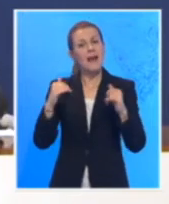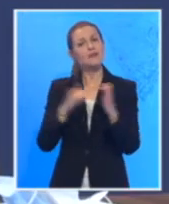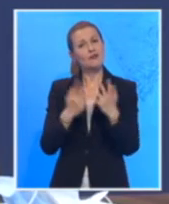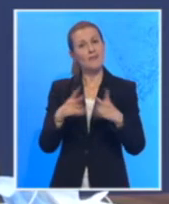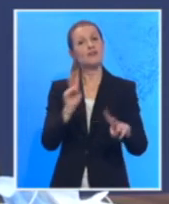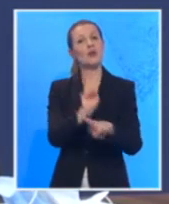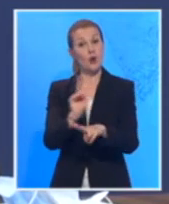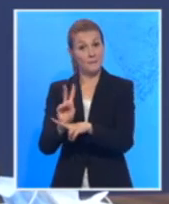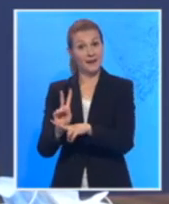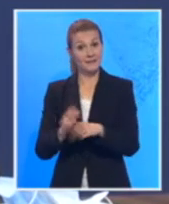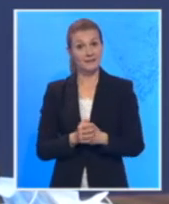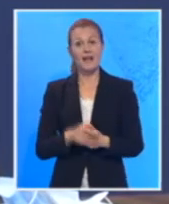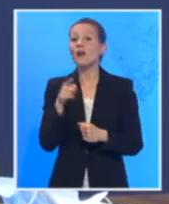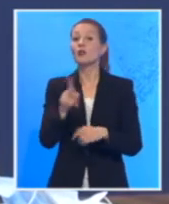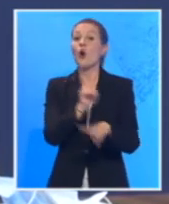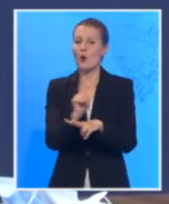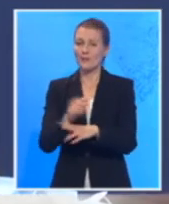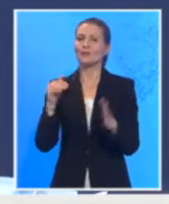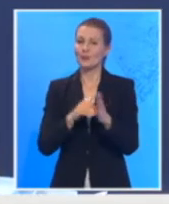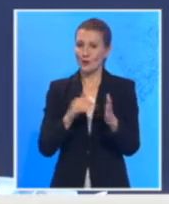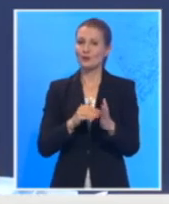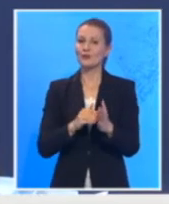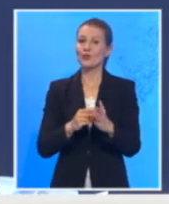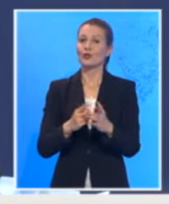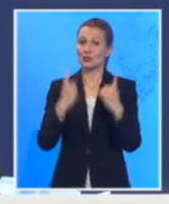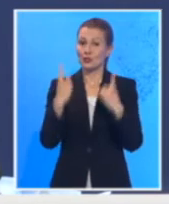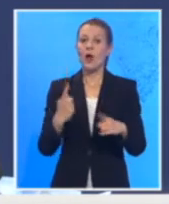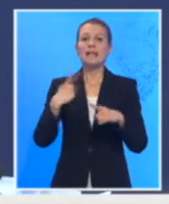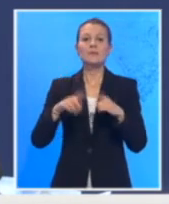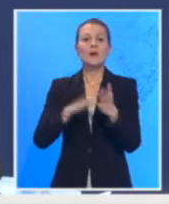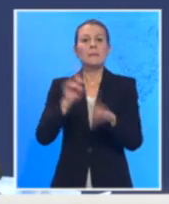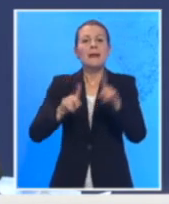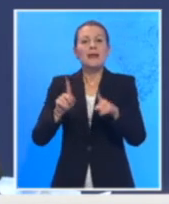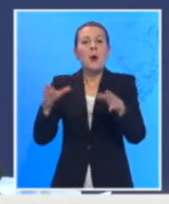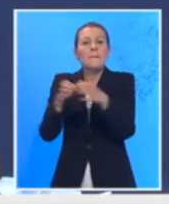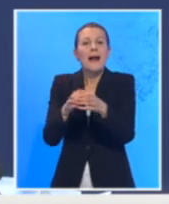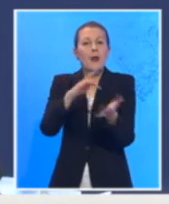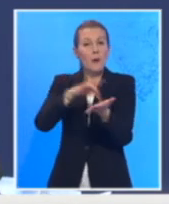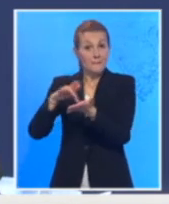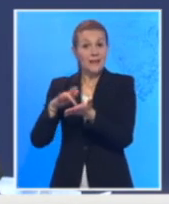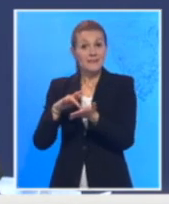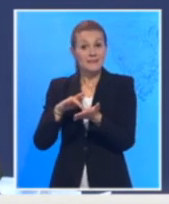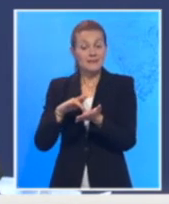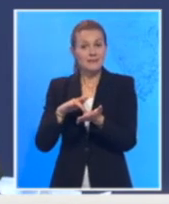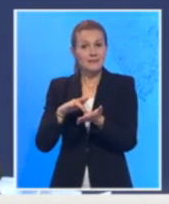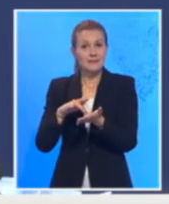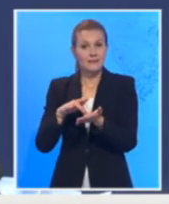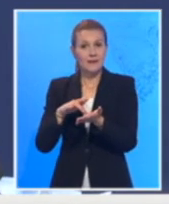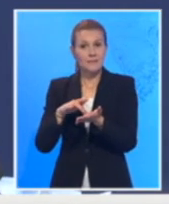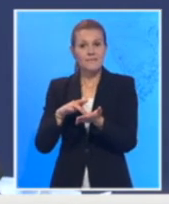snazi. Taj oprez i dalje postoji jer nam upravo u manjim mestima i posebno tamo kroz te